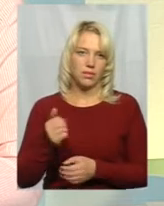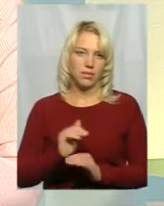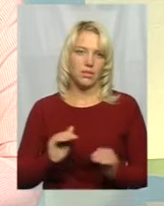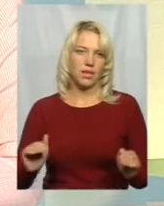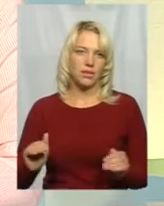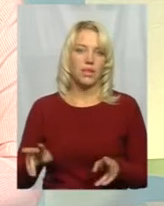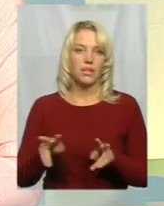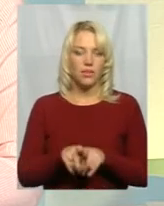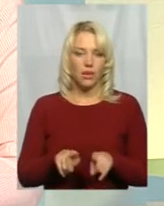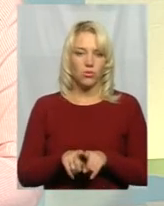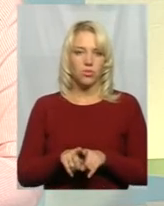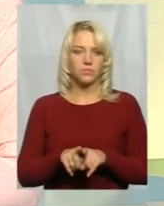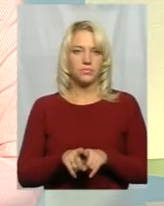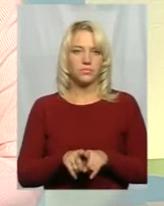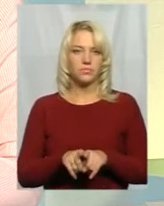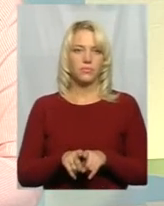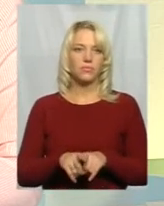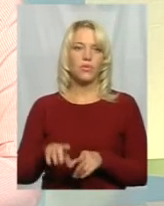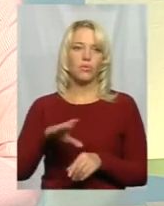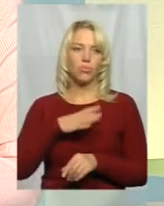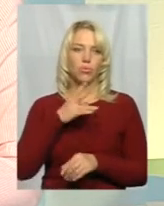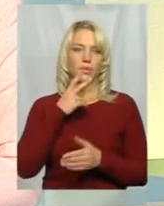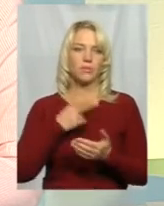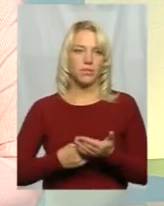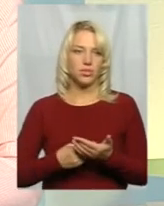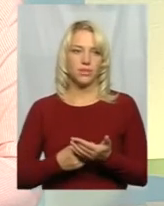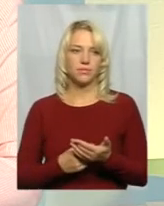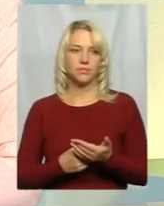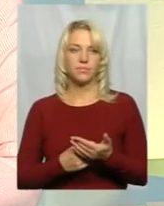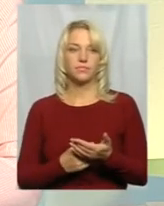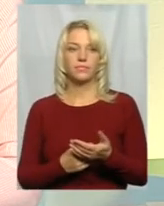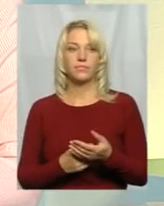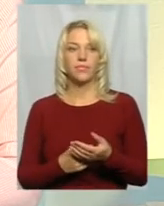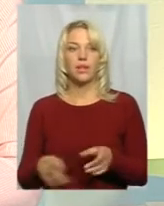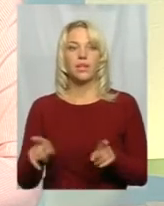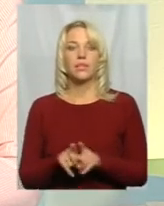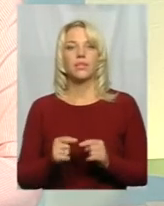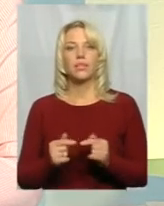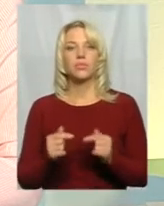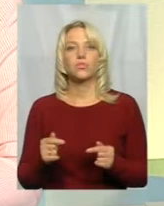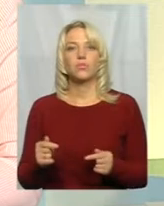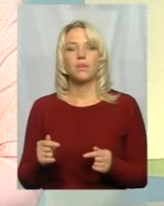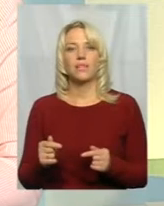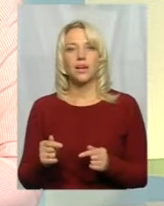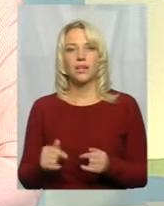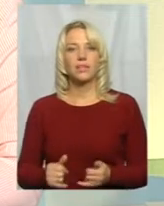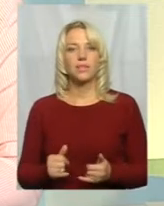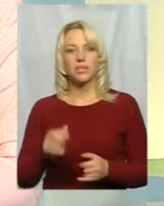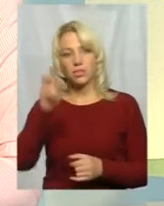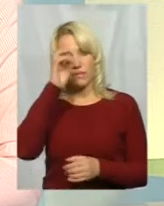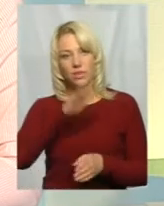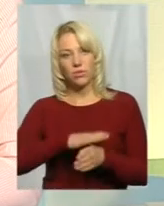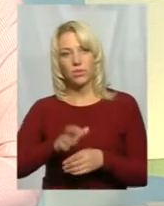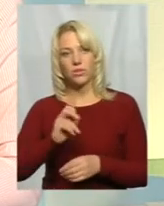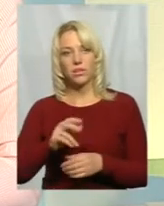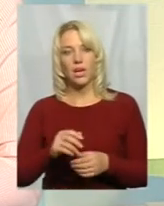Також було передбачено такі інструментарії для державних виконавців,